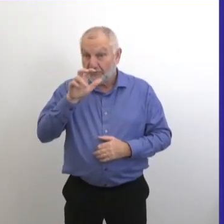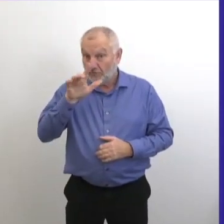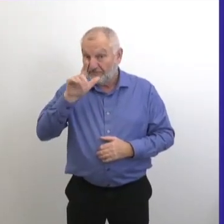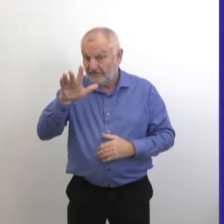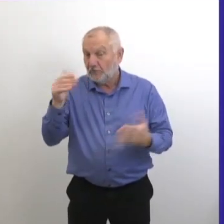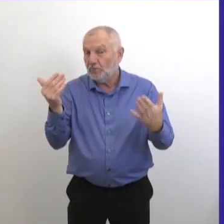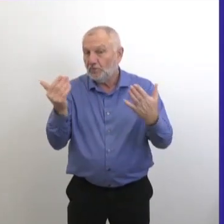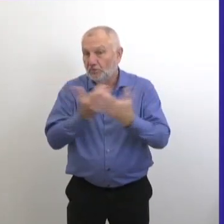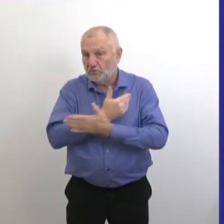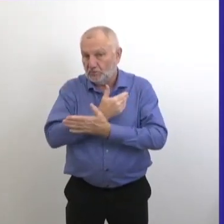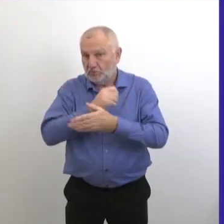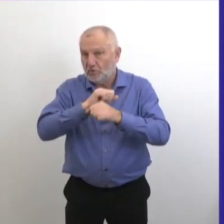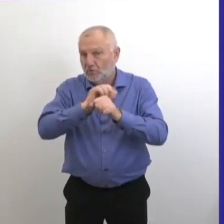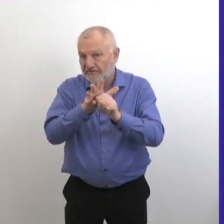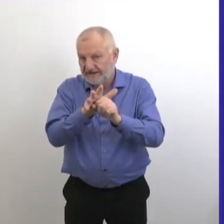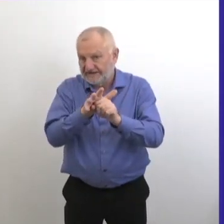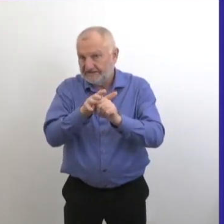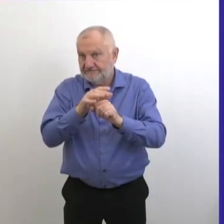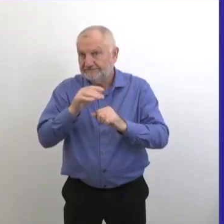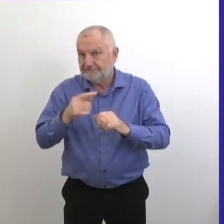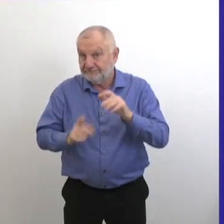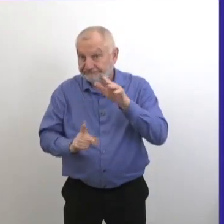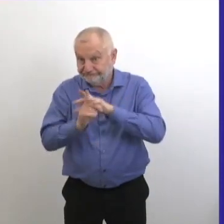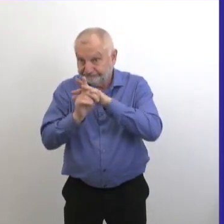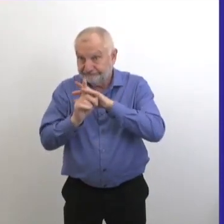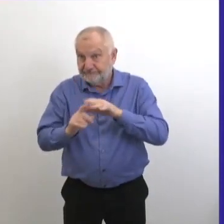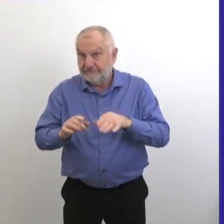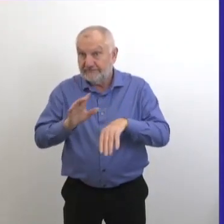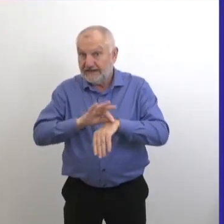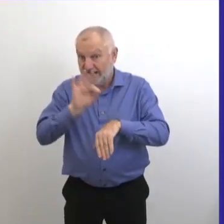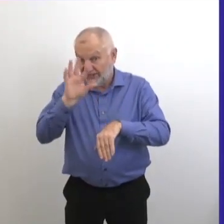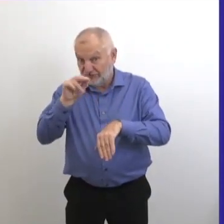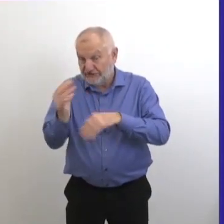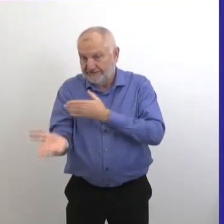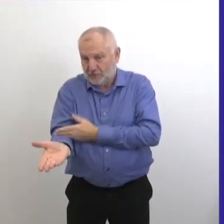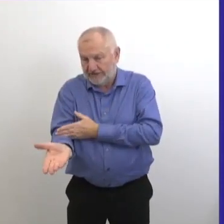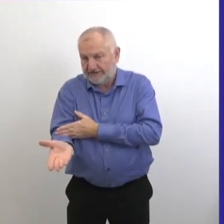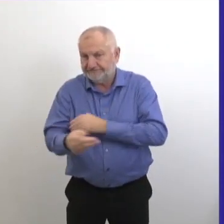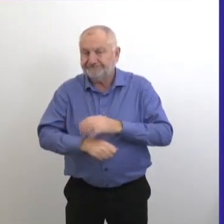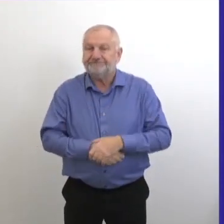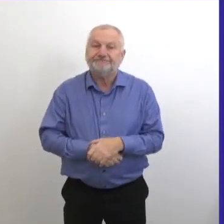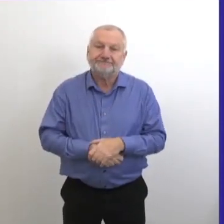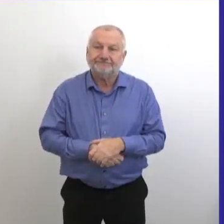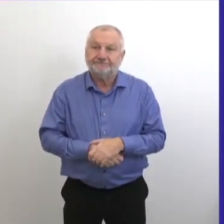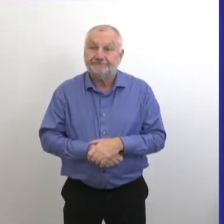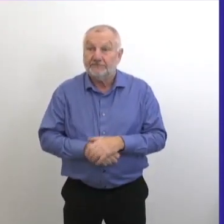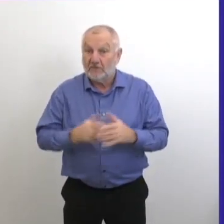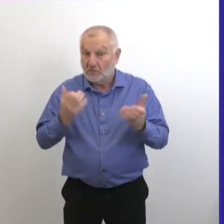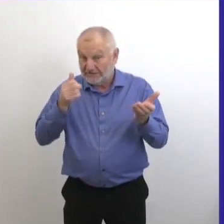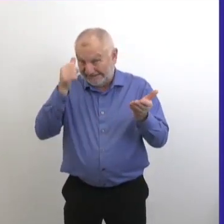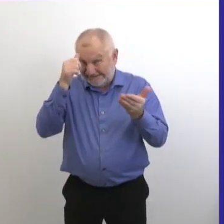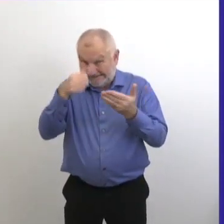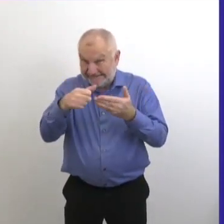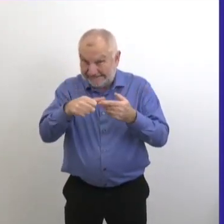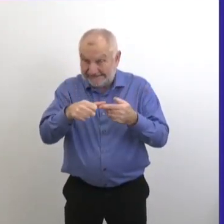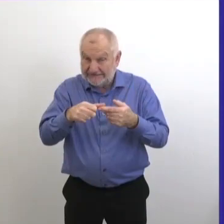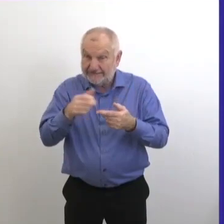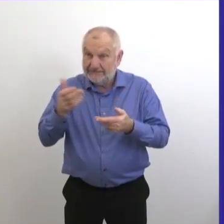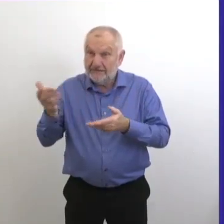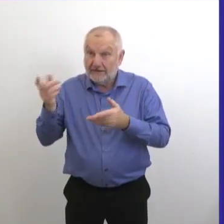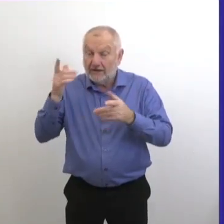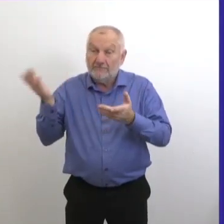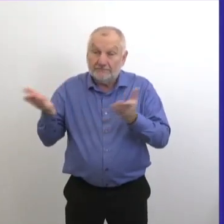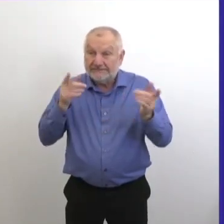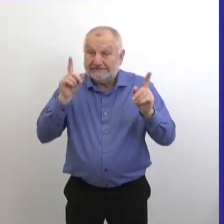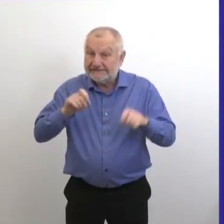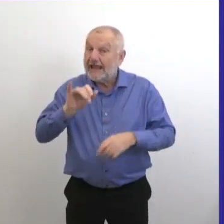recensé 325 nouveaux cas du virus. Je veux rappeler à tout le monde que vous devez vous faire tester seulement si vous avez